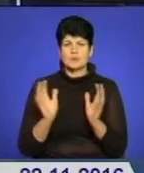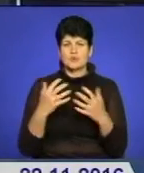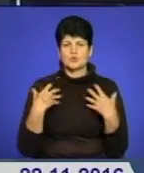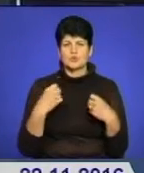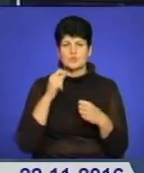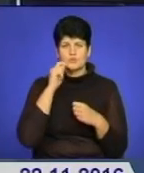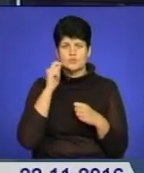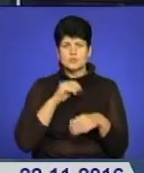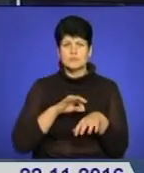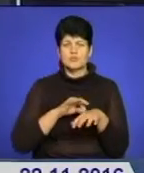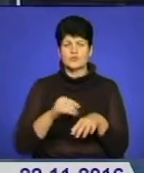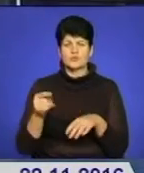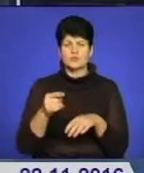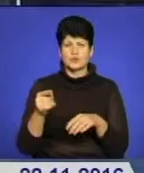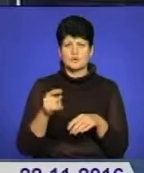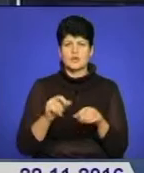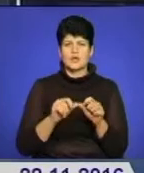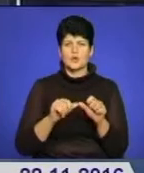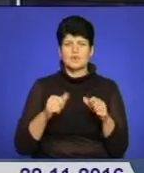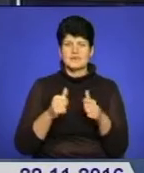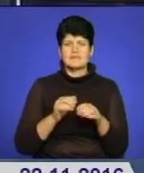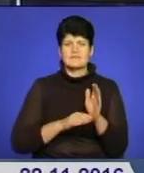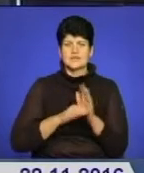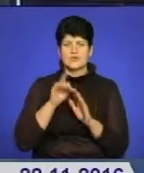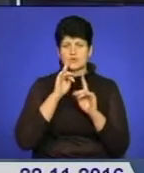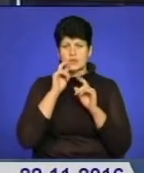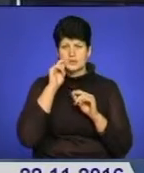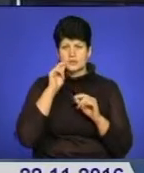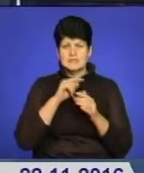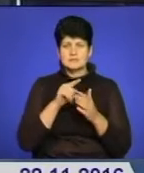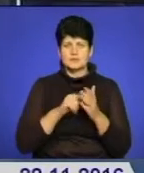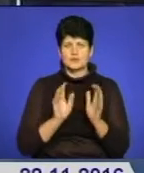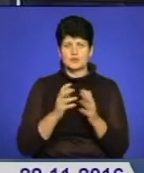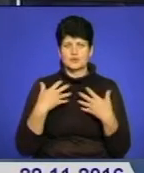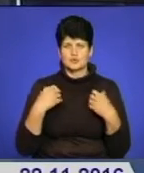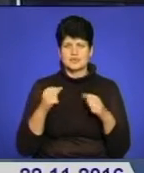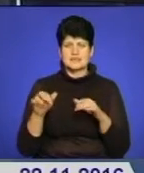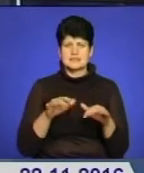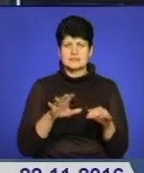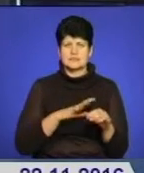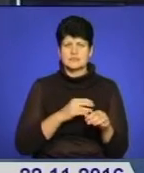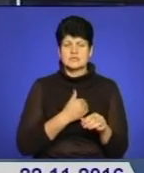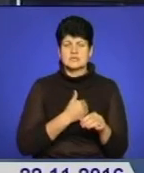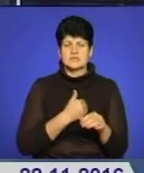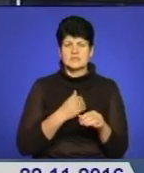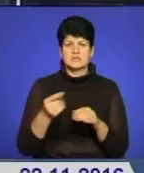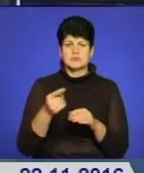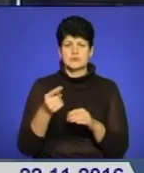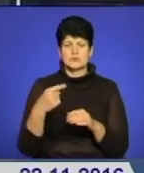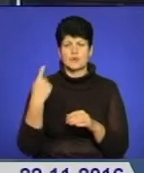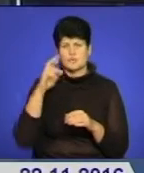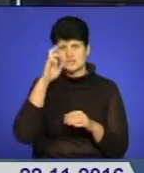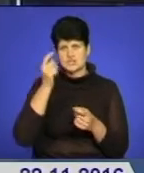України провів у Тернополі Комітет Верховної Ради України з питань охорони здоров'я. Захід відбувся за ініціативи Тернопільської